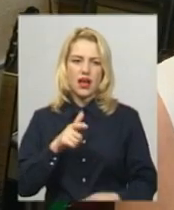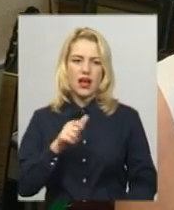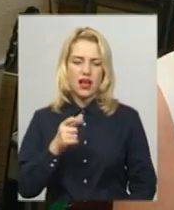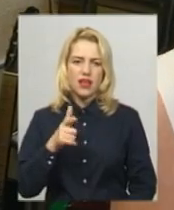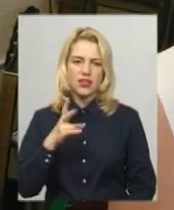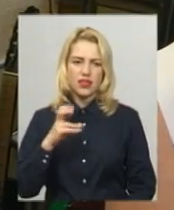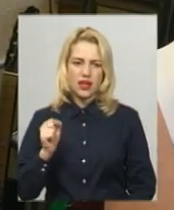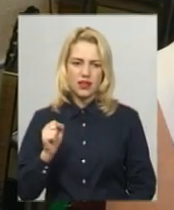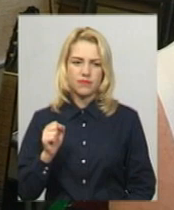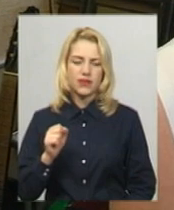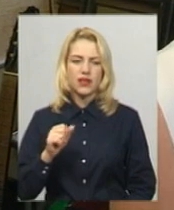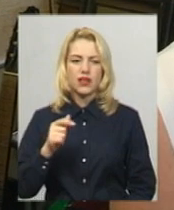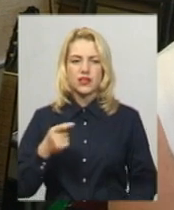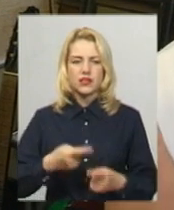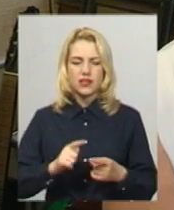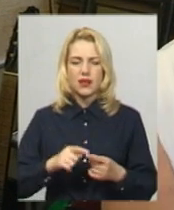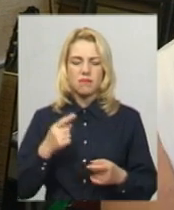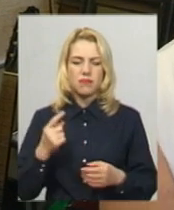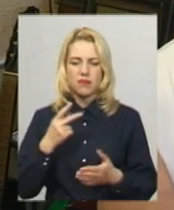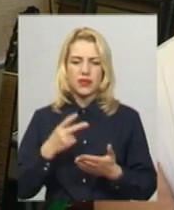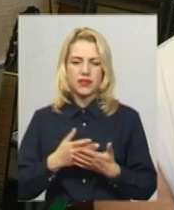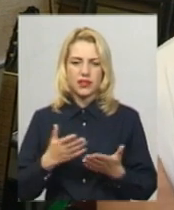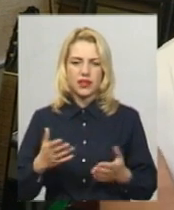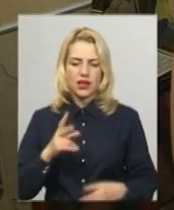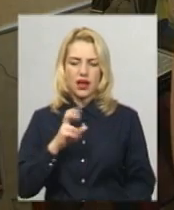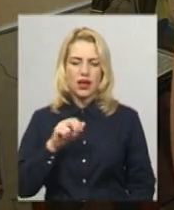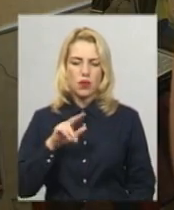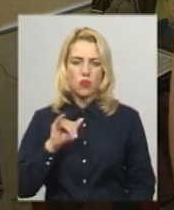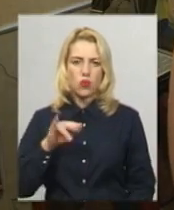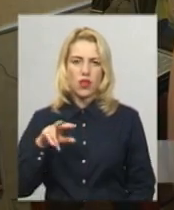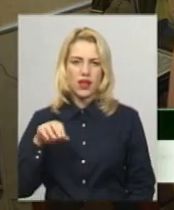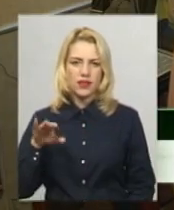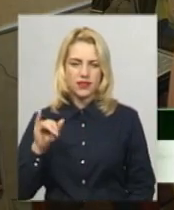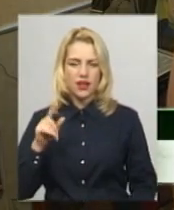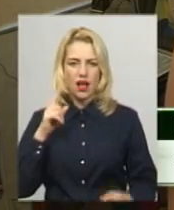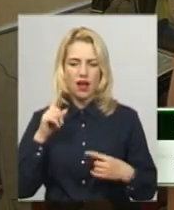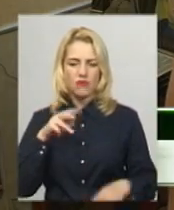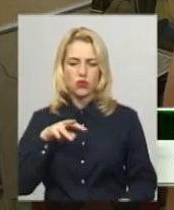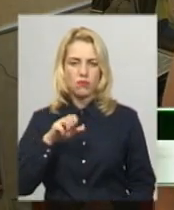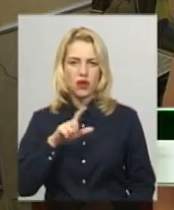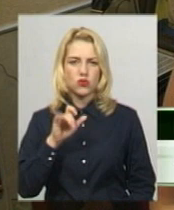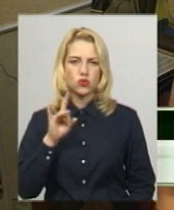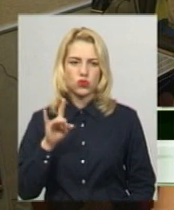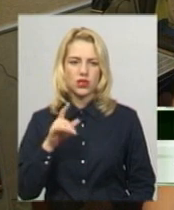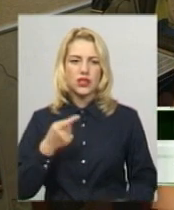називається «Леді Каполеті». Автор Ніна Мазур. Це продовжено